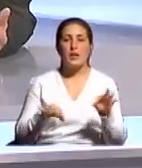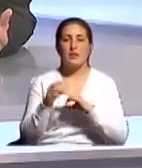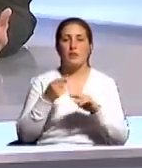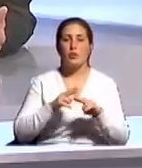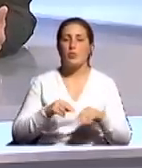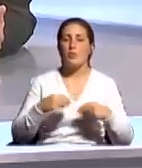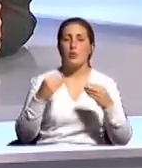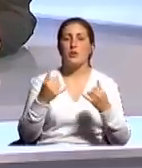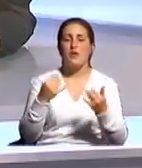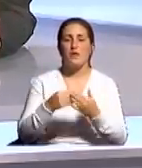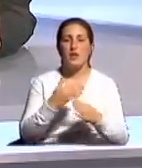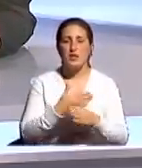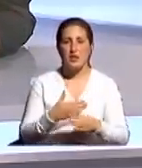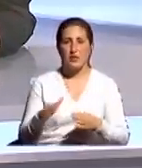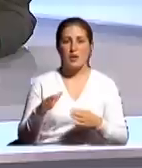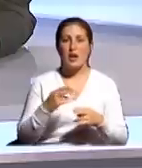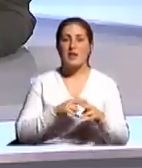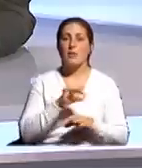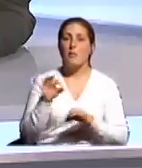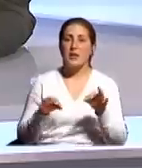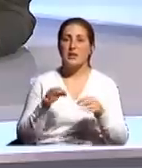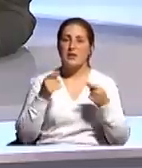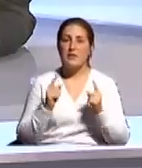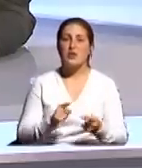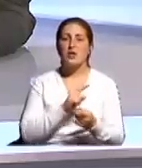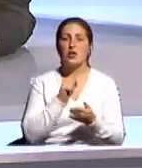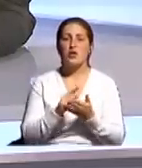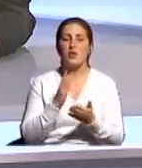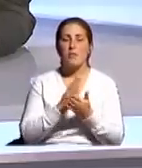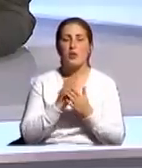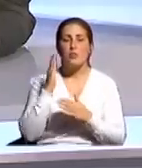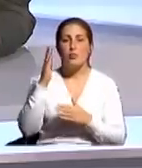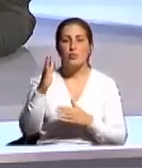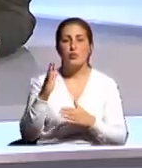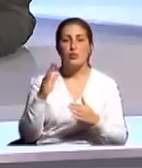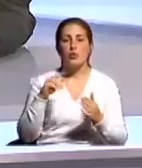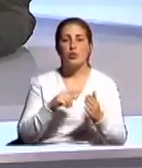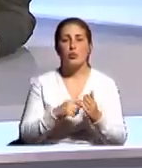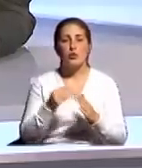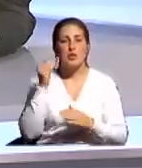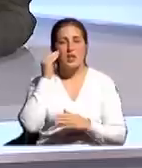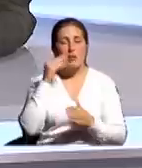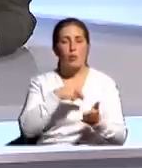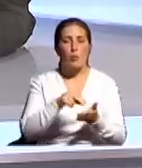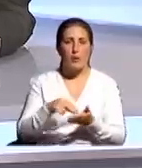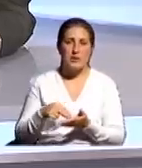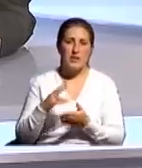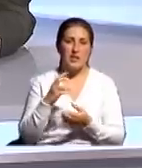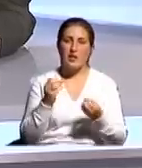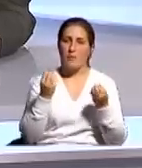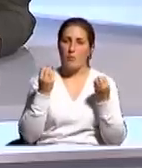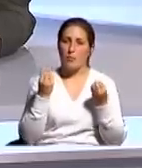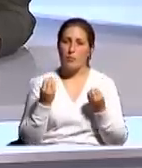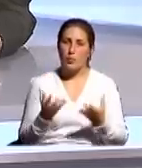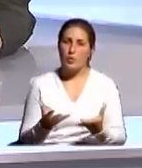которые подаются для финансирования. Эти проекты действительно должны иметь будущее с точки зрения окупаемости. То есть, не просто,